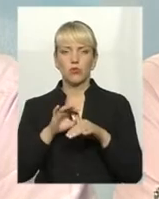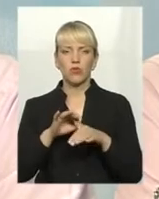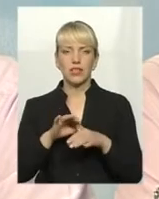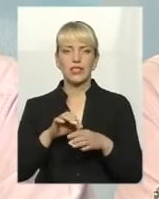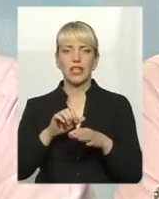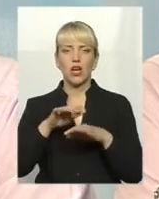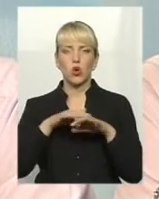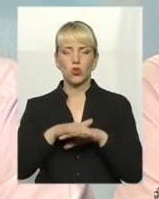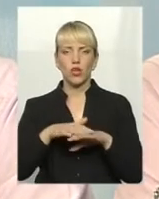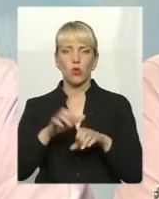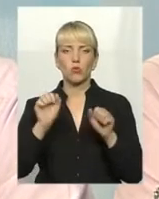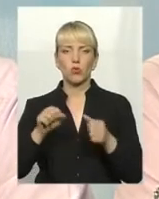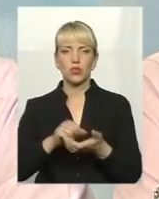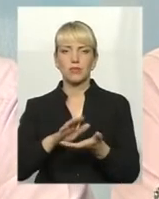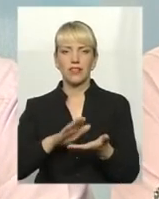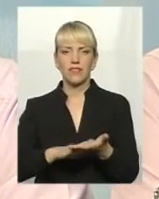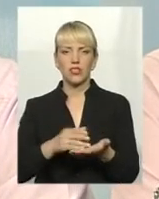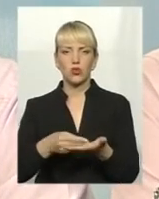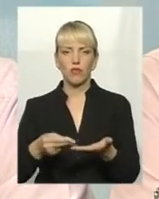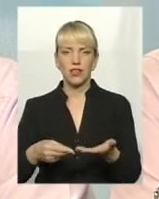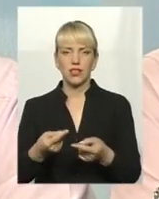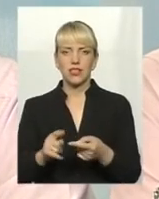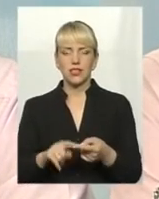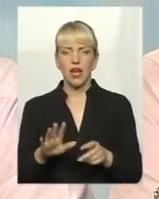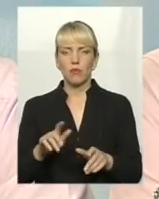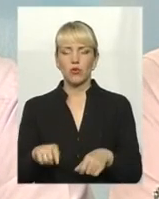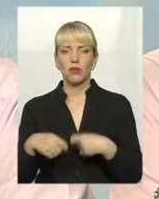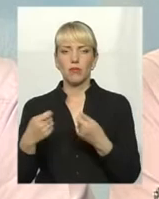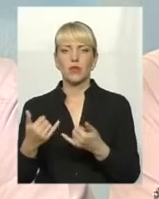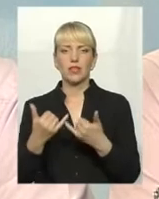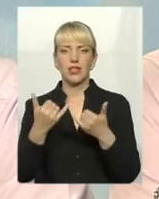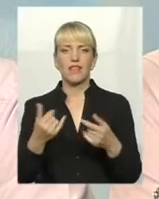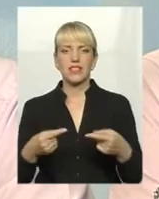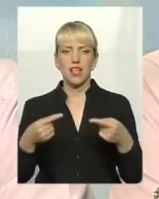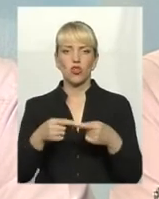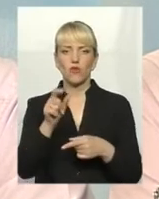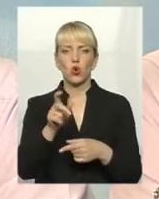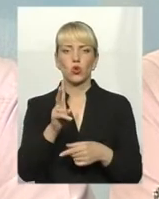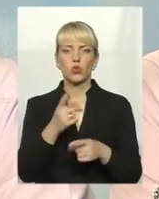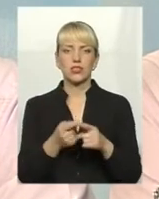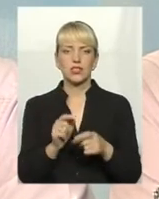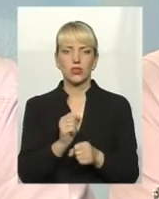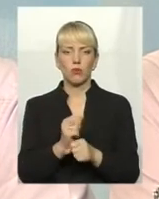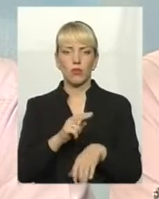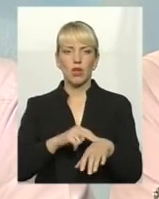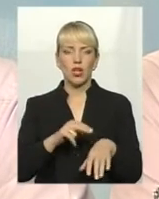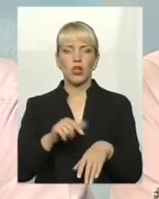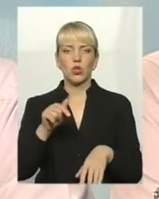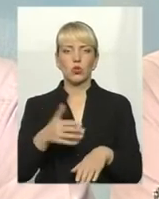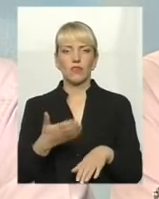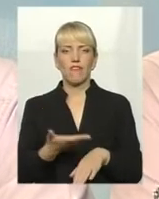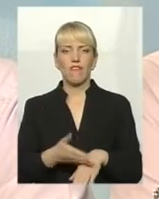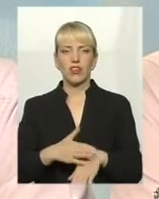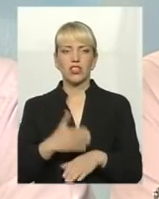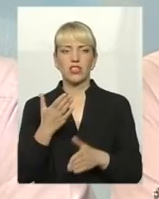зафіксувати це, а потім ми передаємо для встановлення осіб, які це вчинили у правоохоронні органи. І тут же важко,